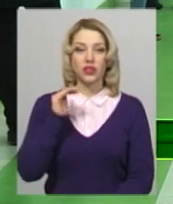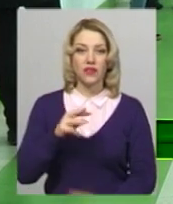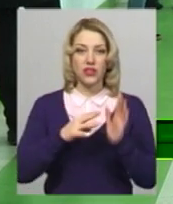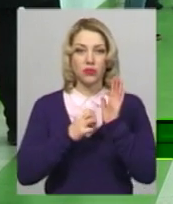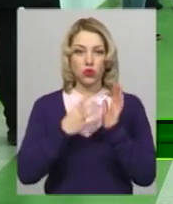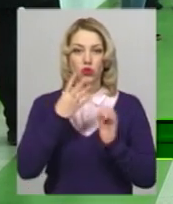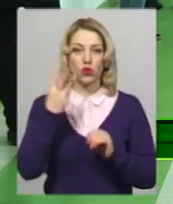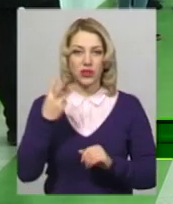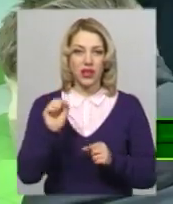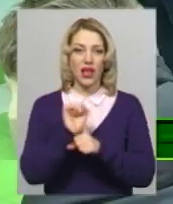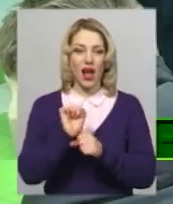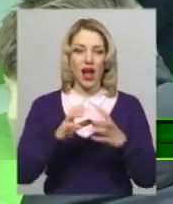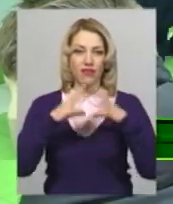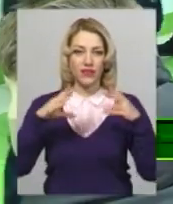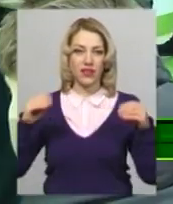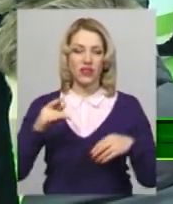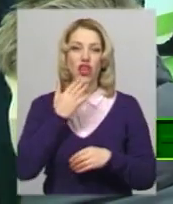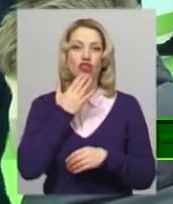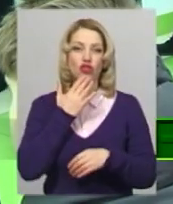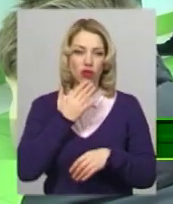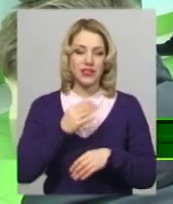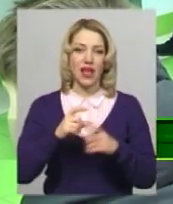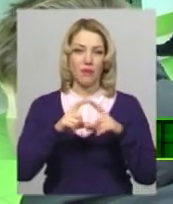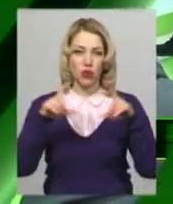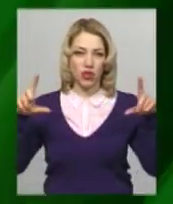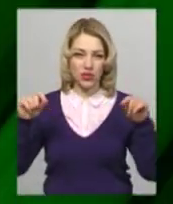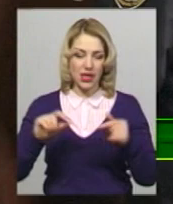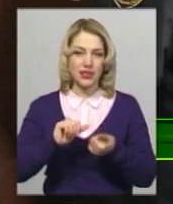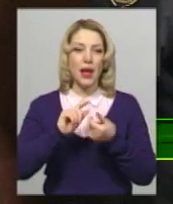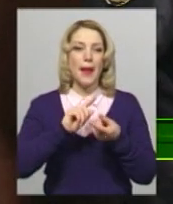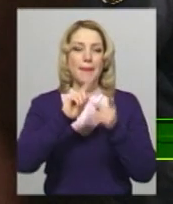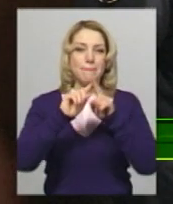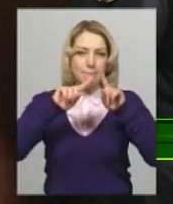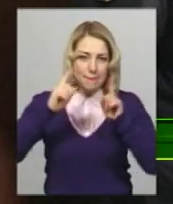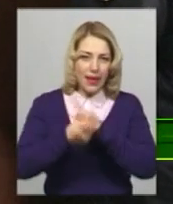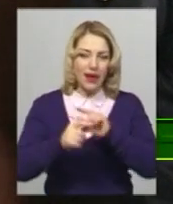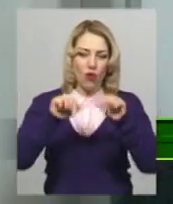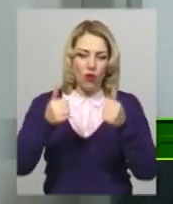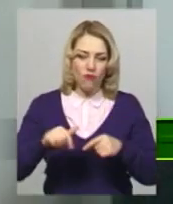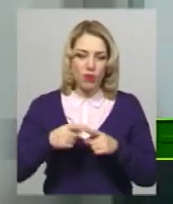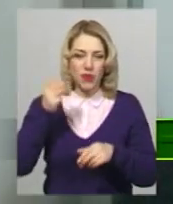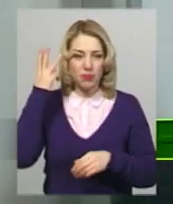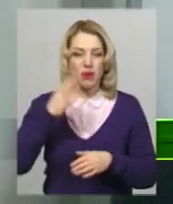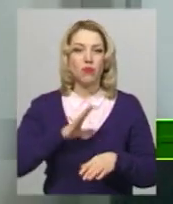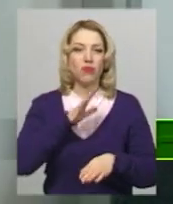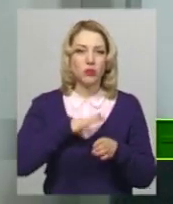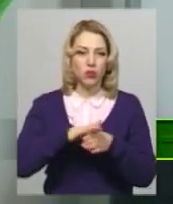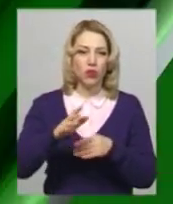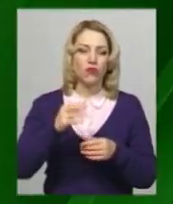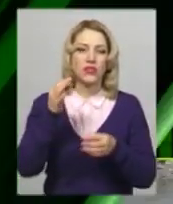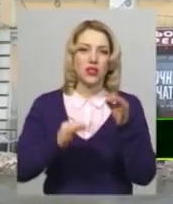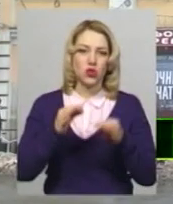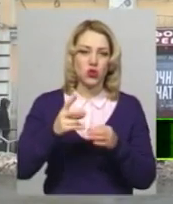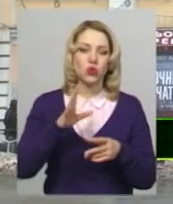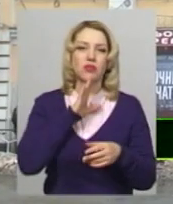4843 автівки з іноземною реєстрацією переоформили на Хмельниччині. Відбувся суд над водієм, який збив жінку в центрі Хмельницького.